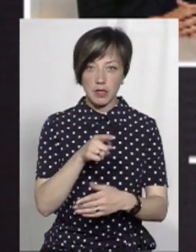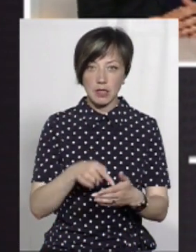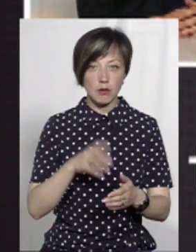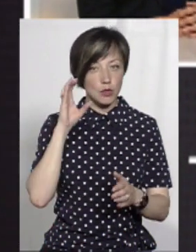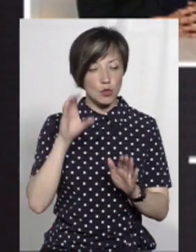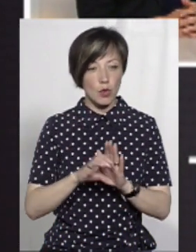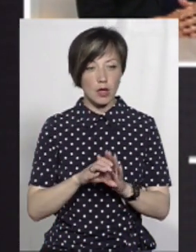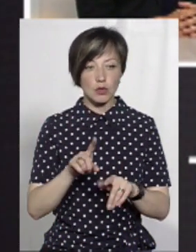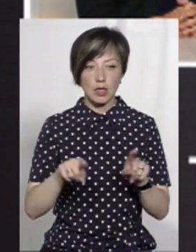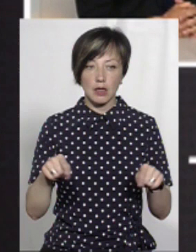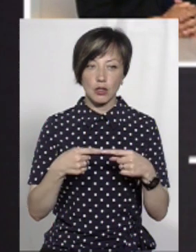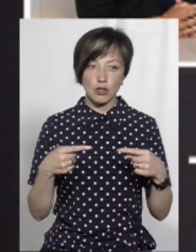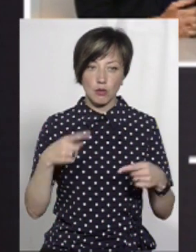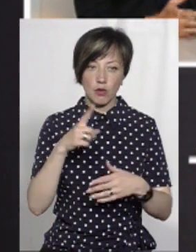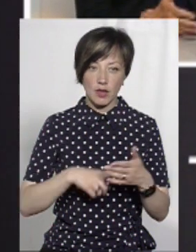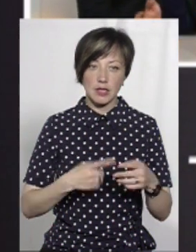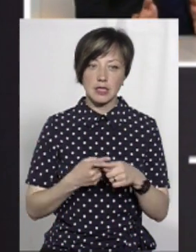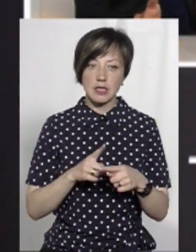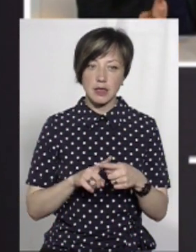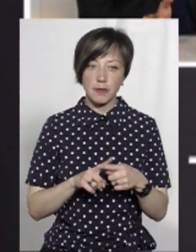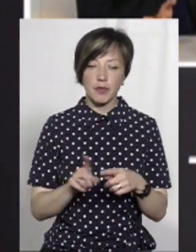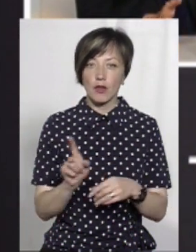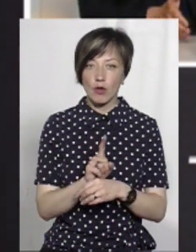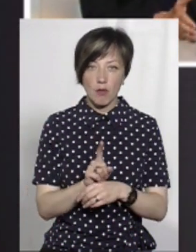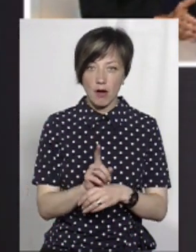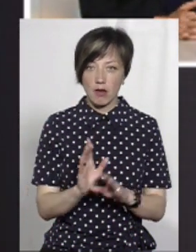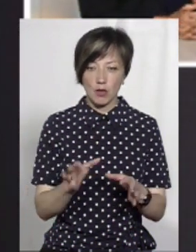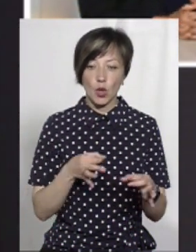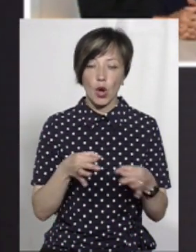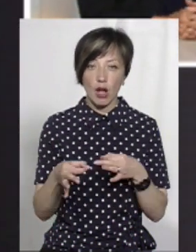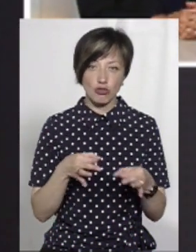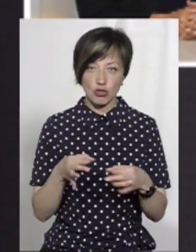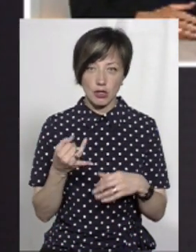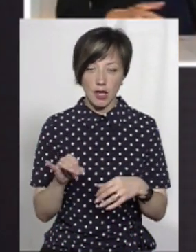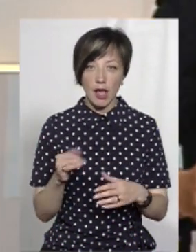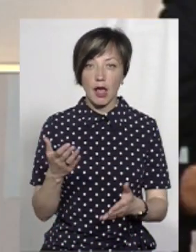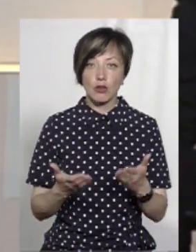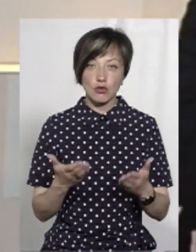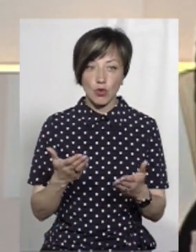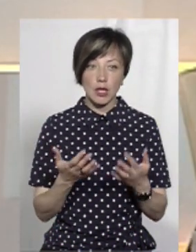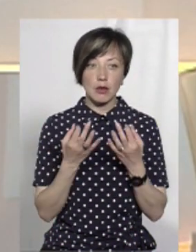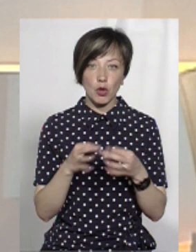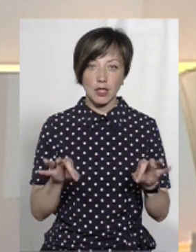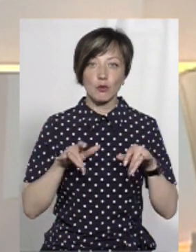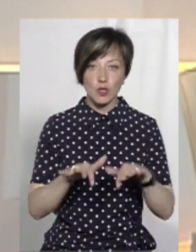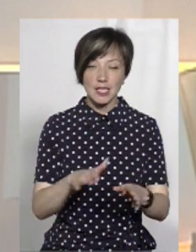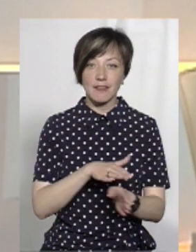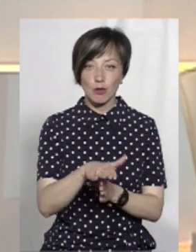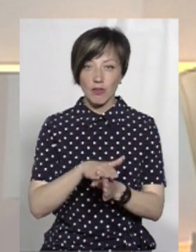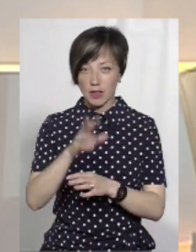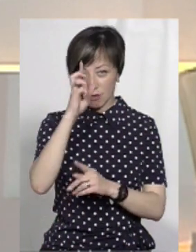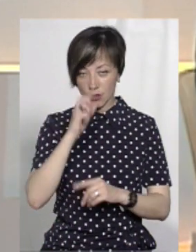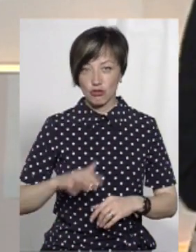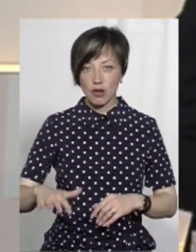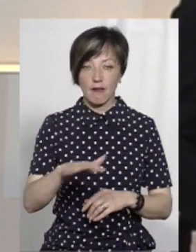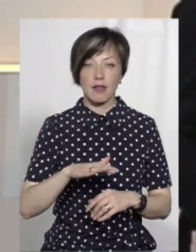і прислухались до деяких речей. Повірте мені, це нормальний орган, дорадчий. Знов таки, якщо демократичні процеси відбуваються в